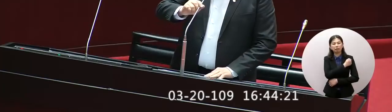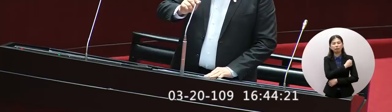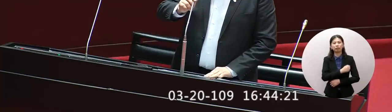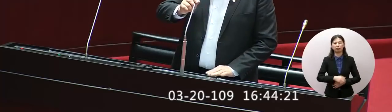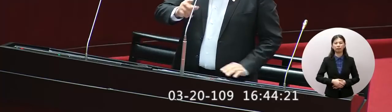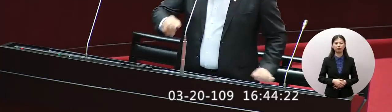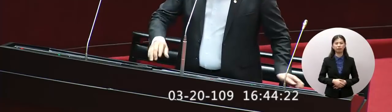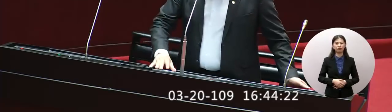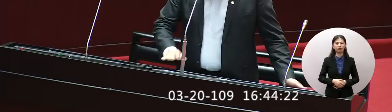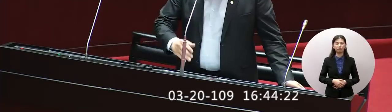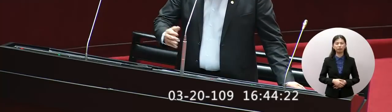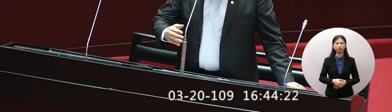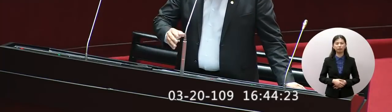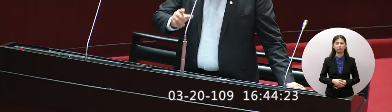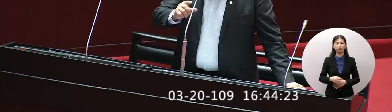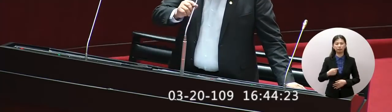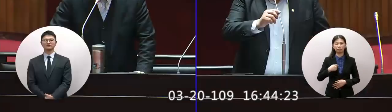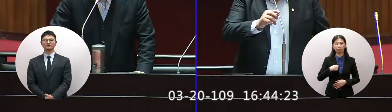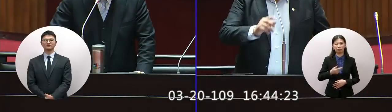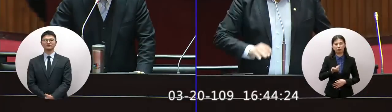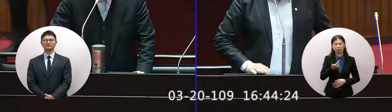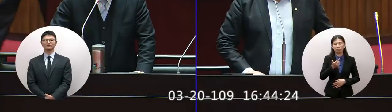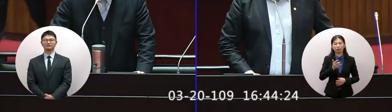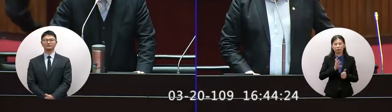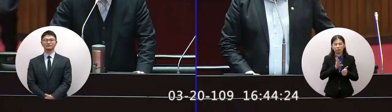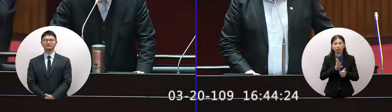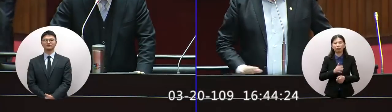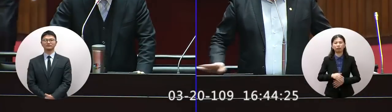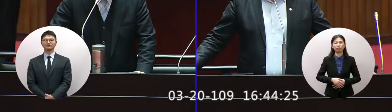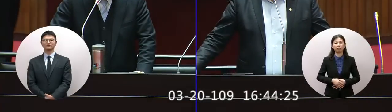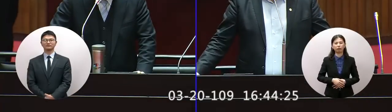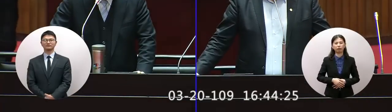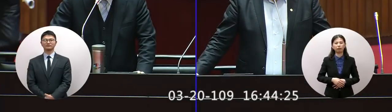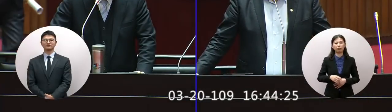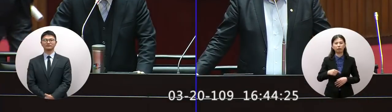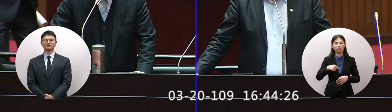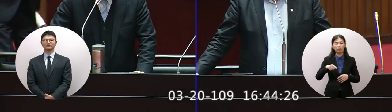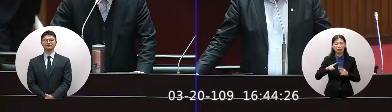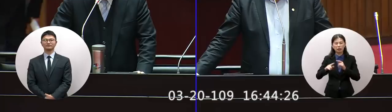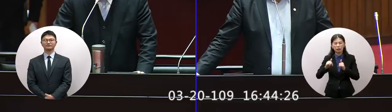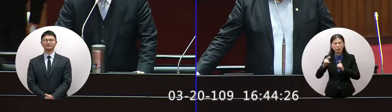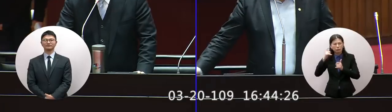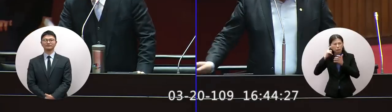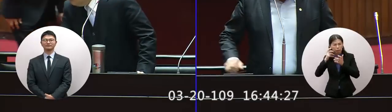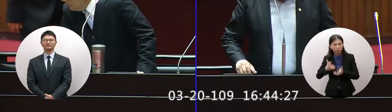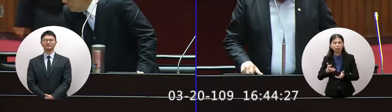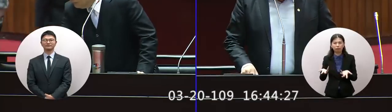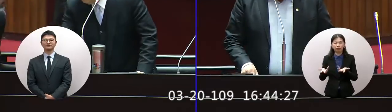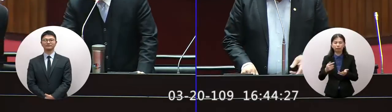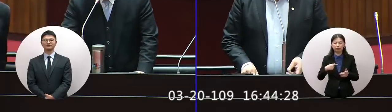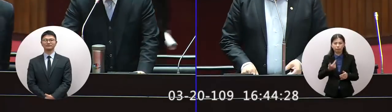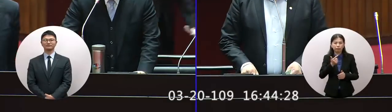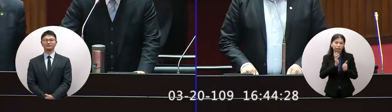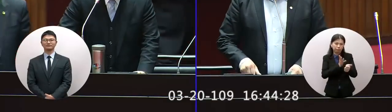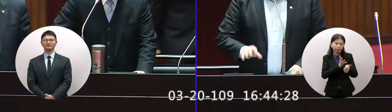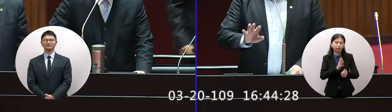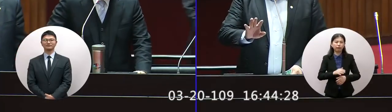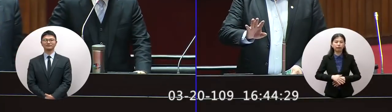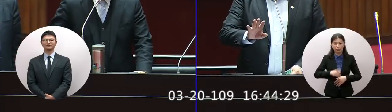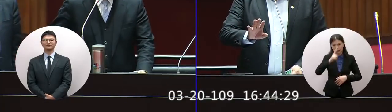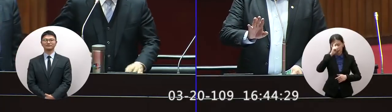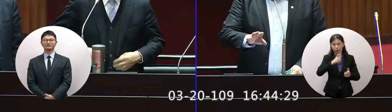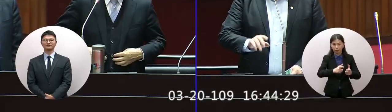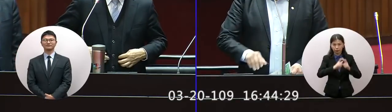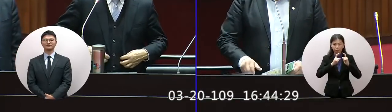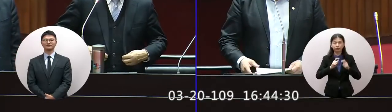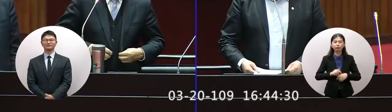委員你好我很快的用我時間和八世比較關心的事情希望在這檔案我也